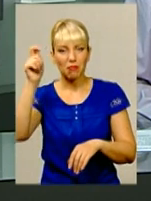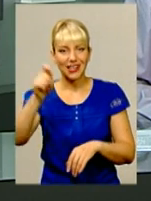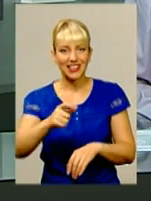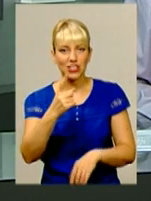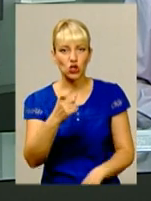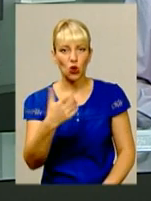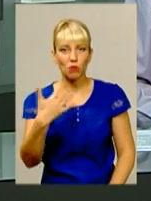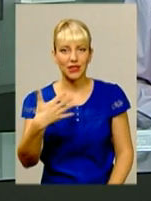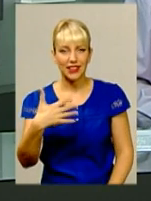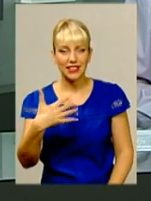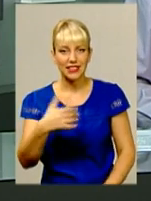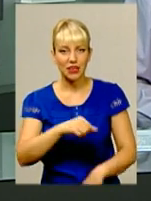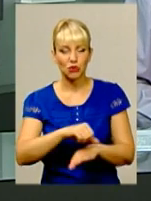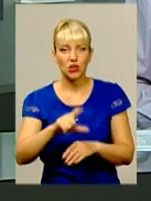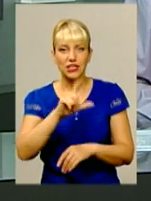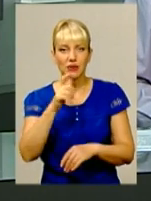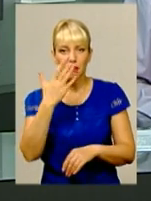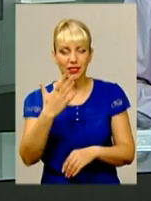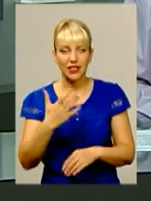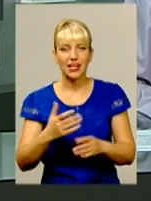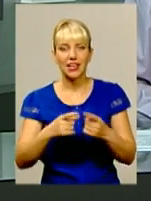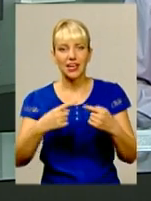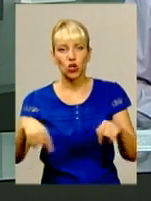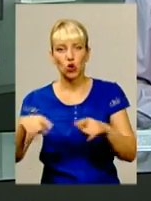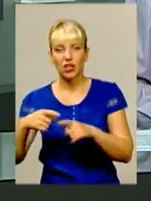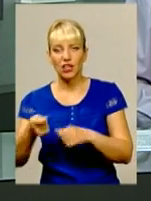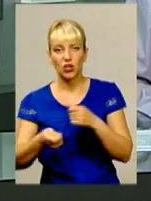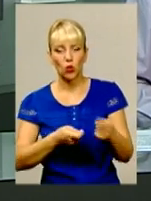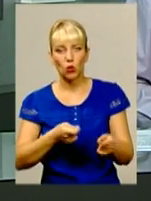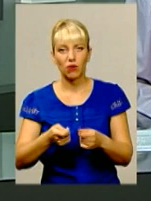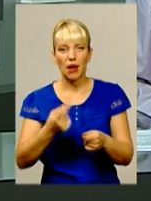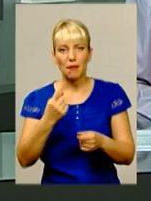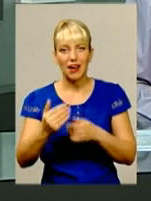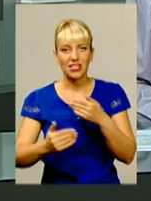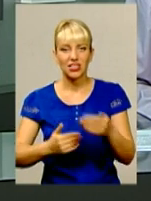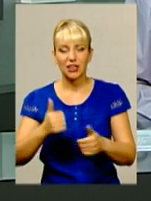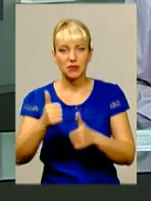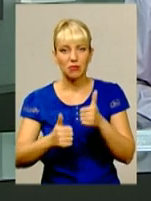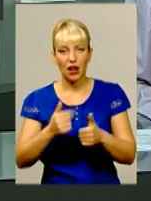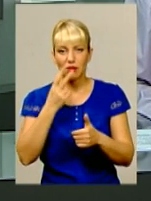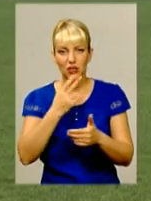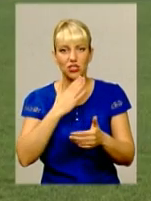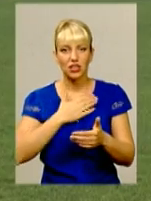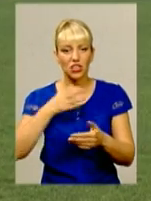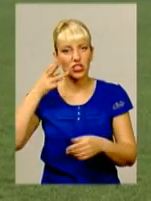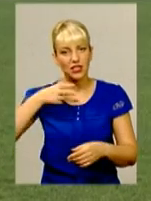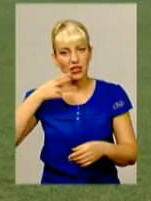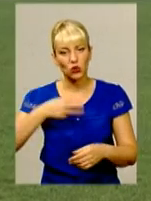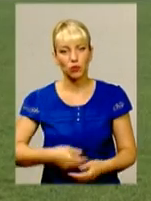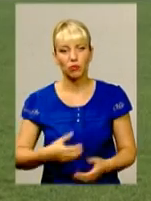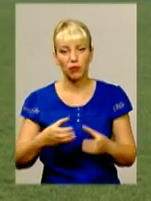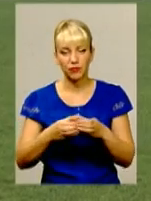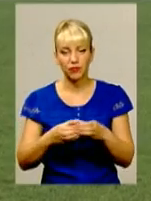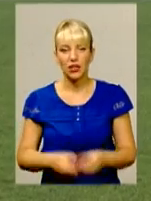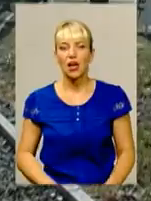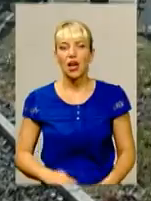прикордонників з п'яти регіональних управлінь. Перший етап змагань бачила і наша знімальна група. На Хмельницькому